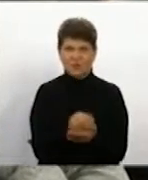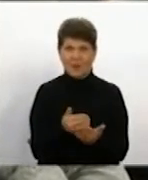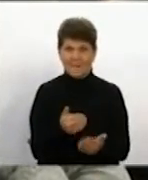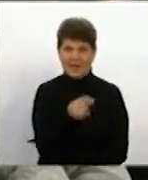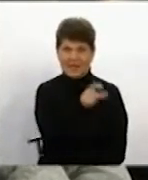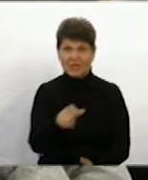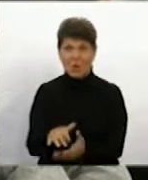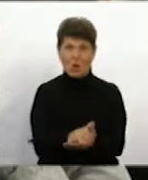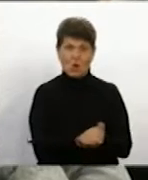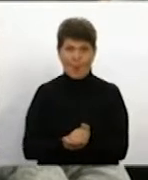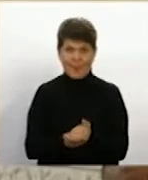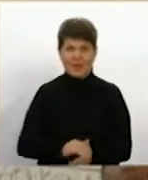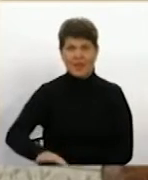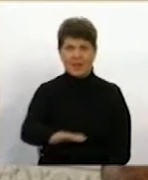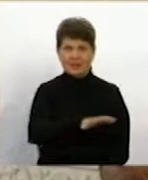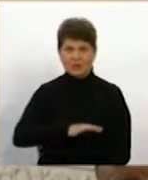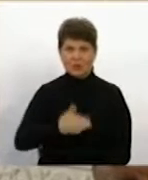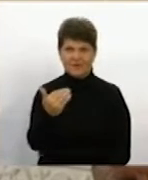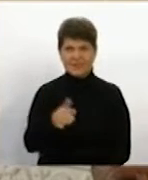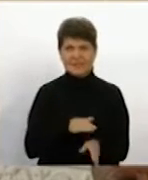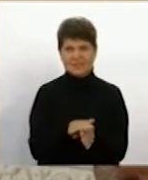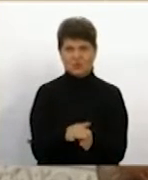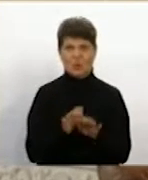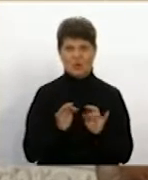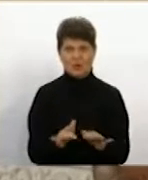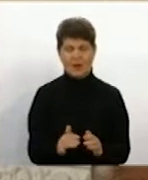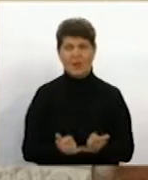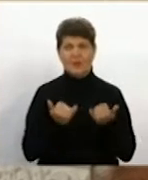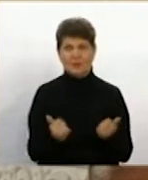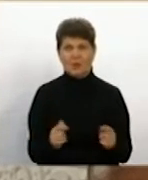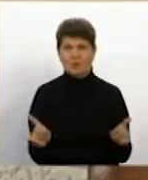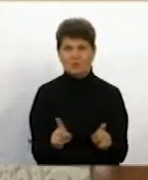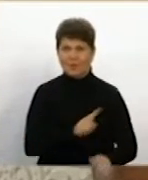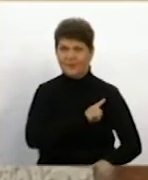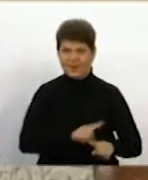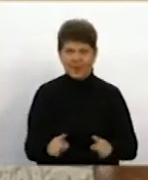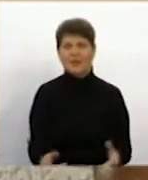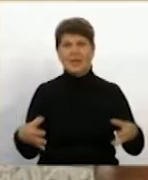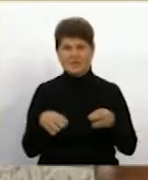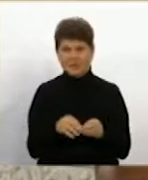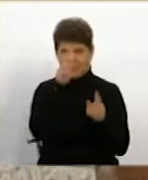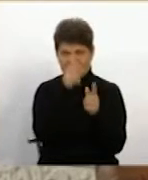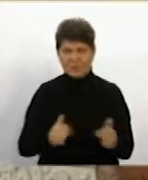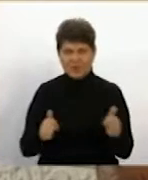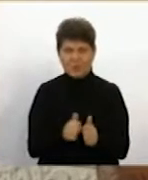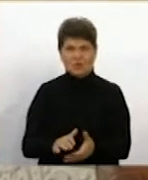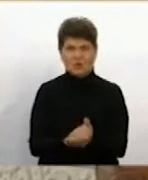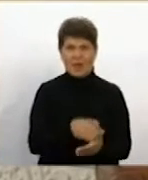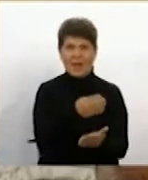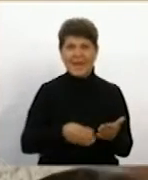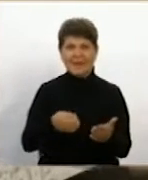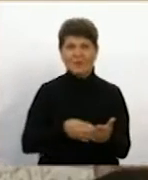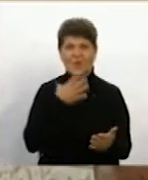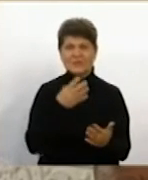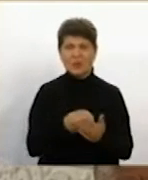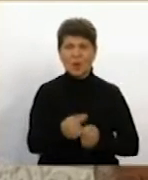громадою, на території якої ви здійснюєте діяльність, для того, щоб негайно спільно з державою, з громадою ліквідувати свої наслідки.